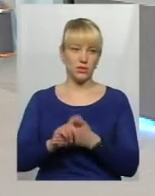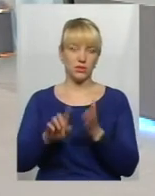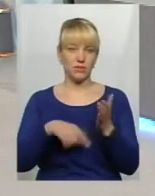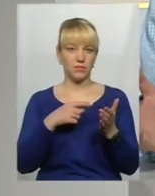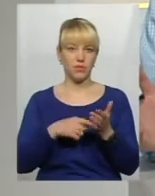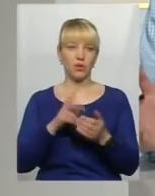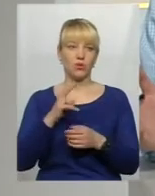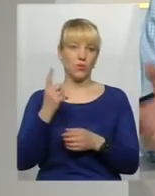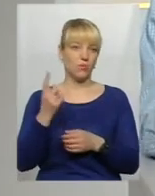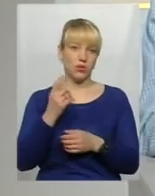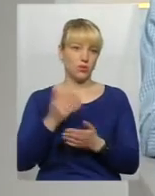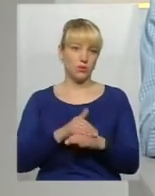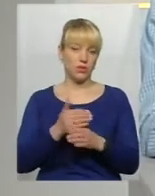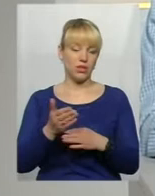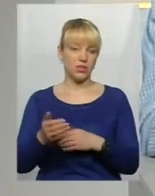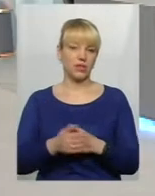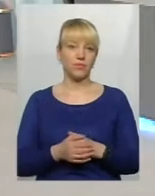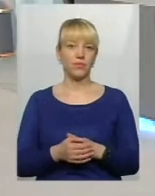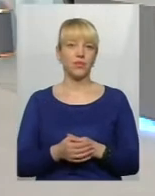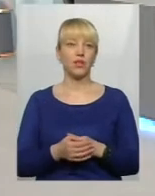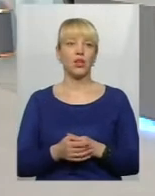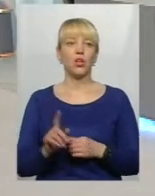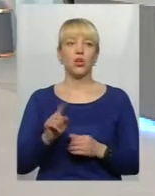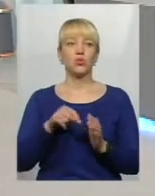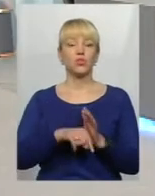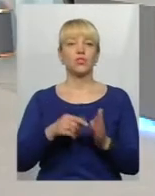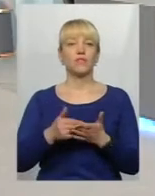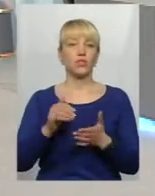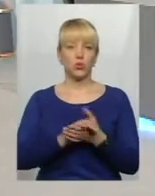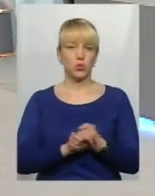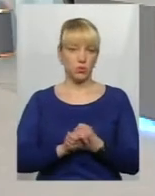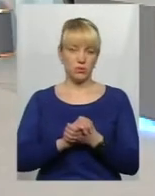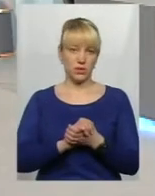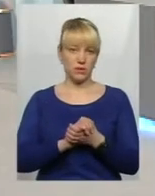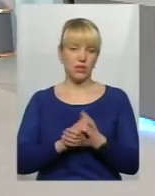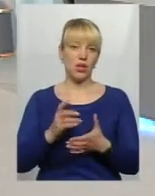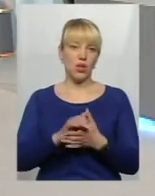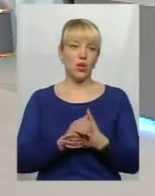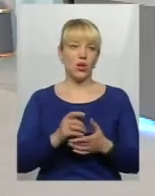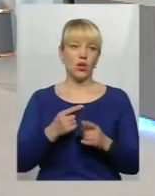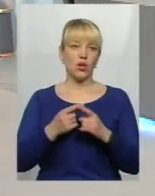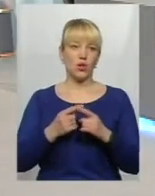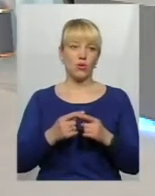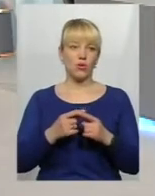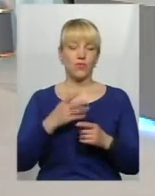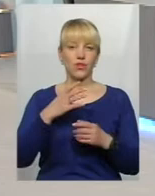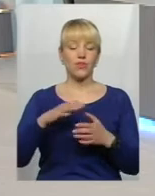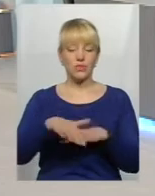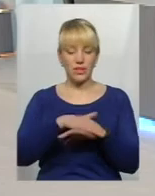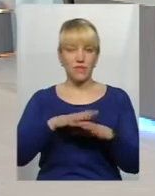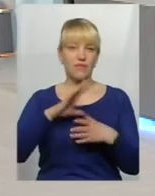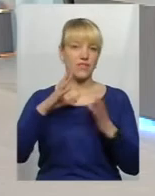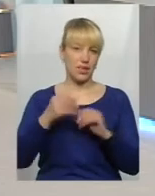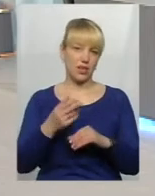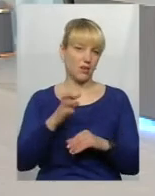Хто перший, будь ласка. Давайте, що значить для суспільства. Суспільство в основній своїй масі хотіло взагалі не